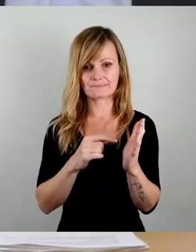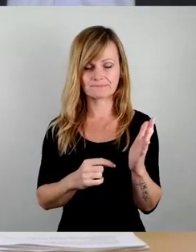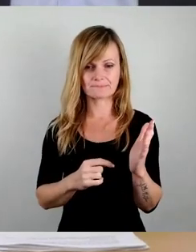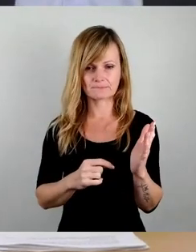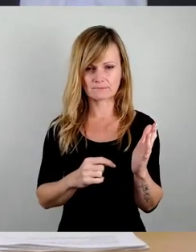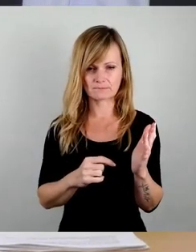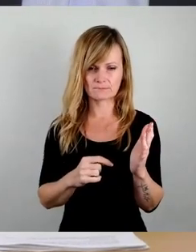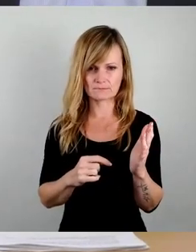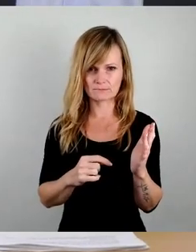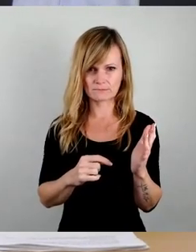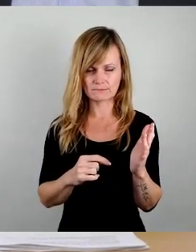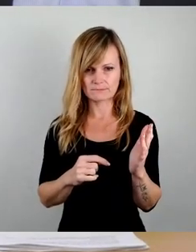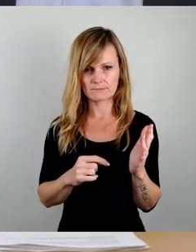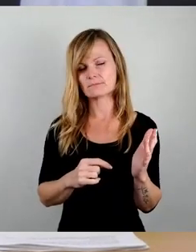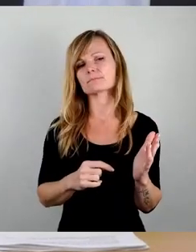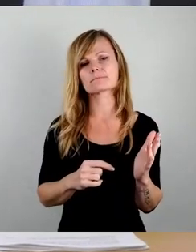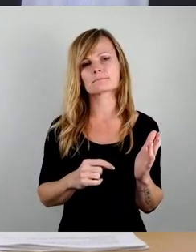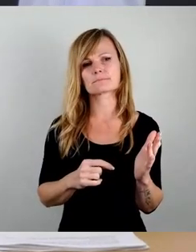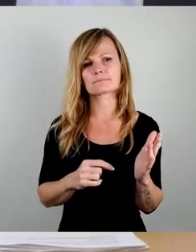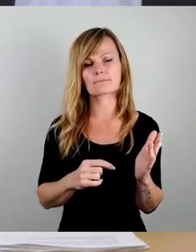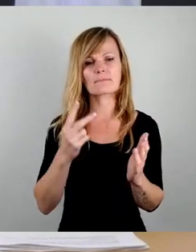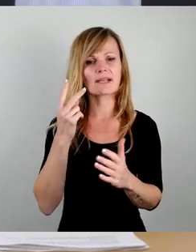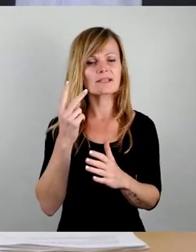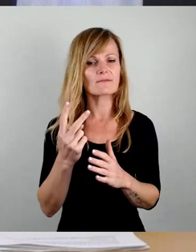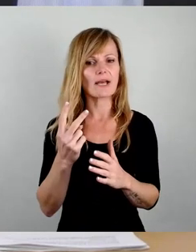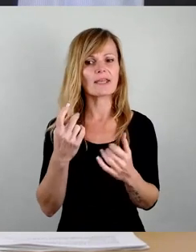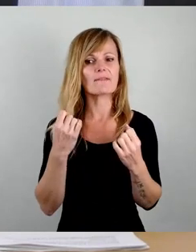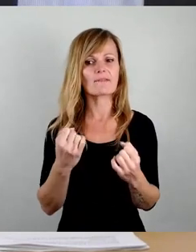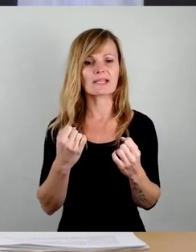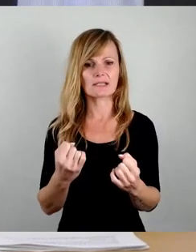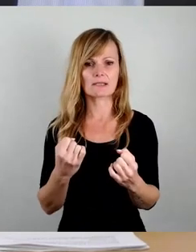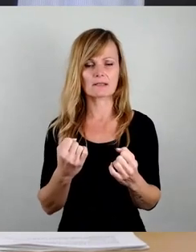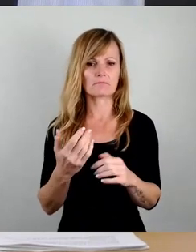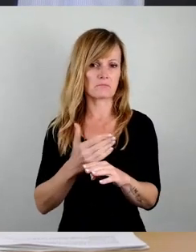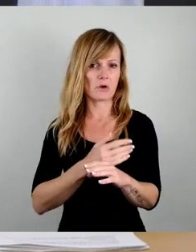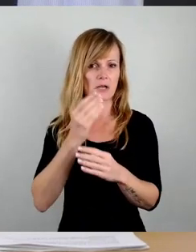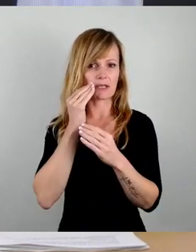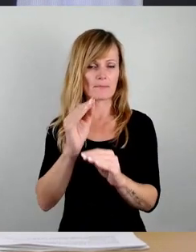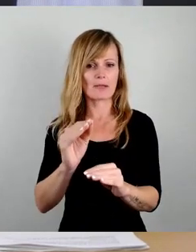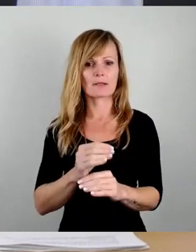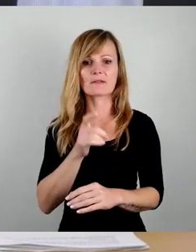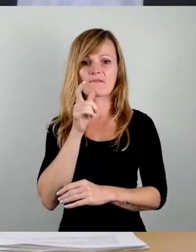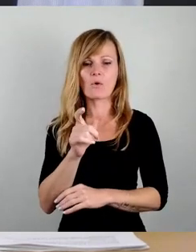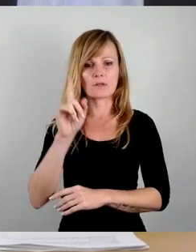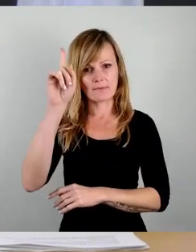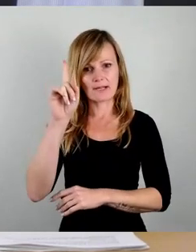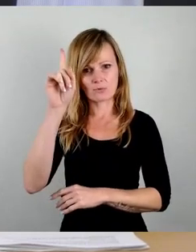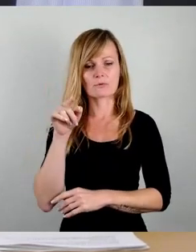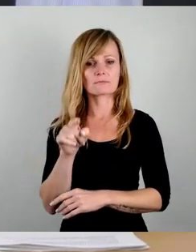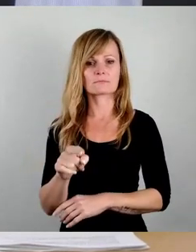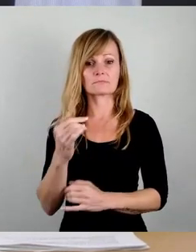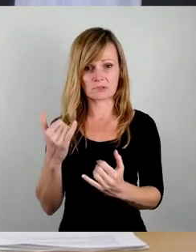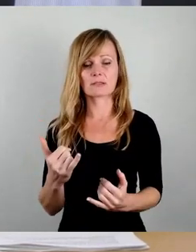lediglich zwei feste Wortmeldungen angezeigt worden, die ich jetzt mal